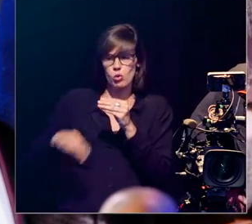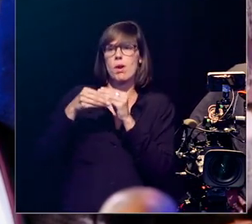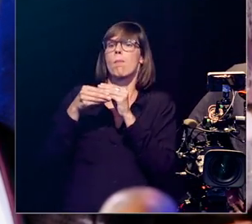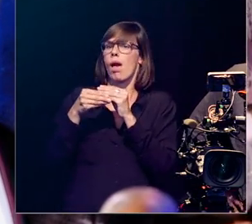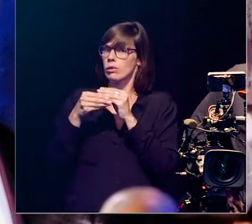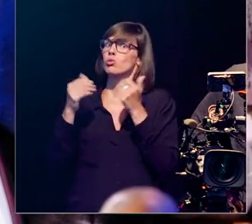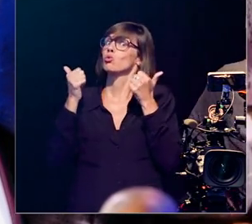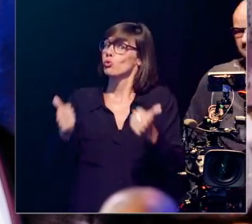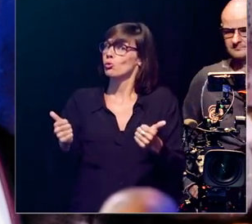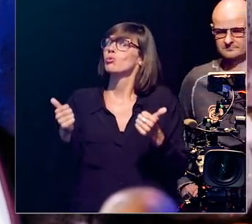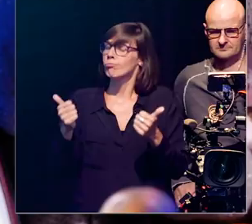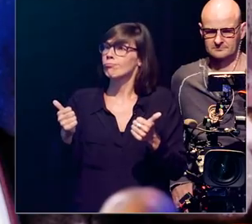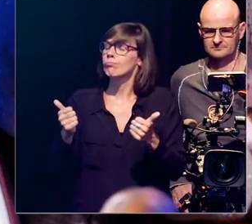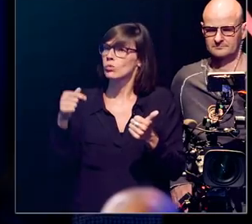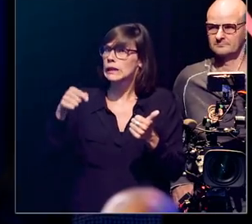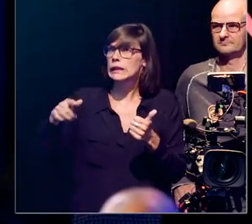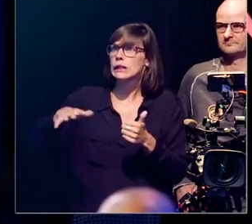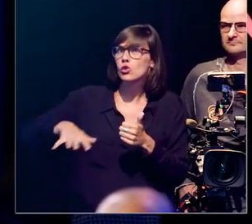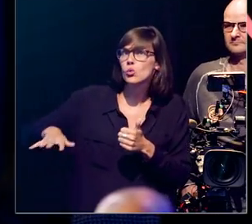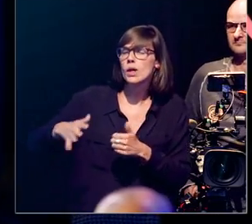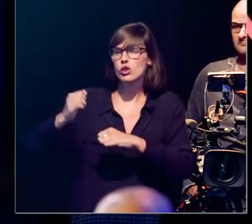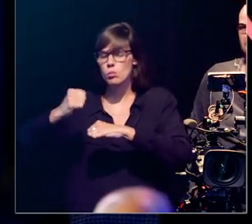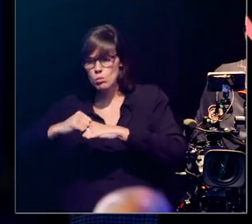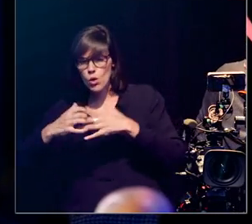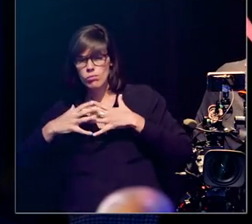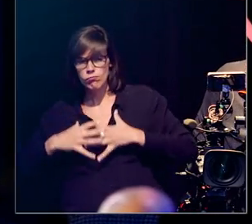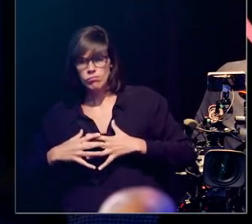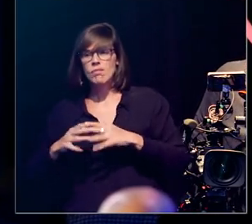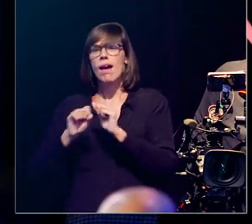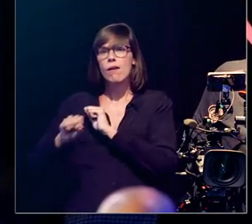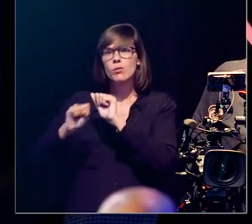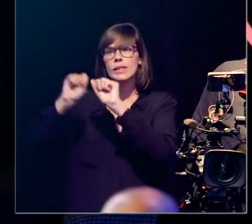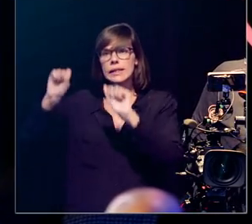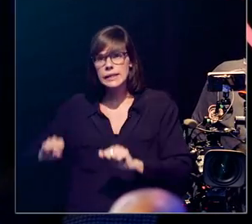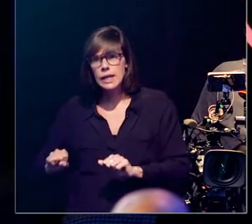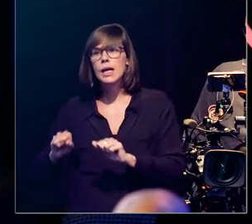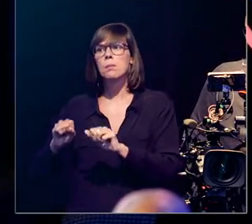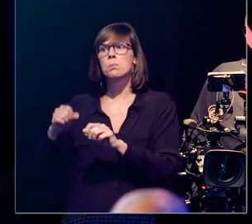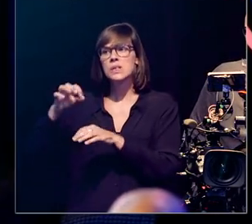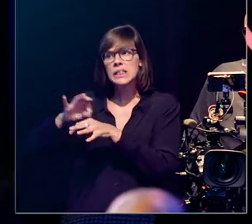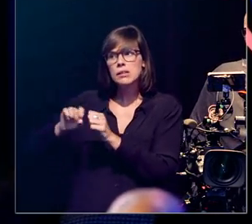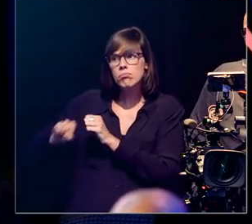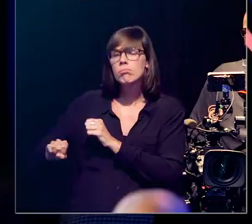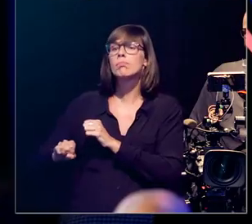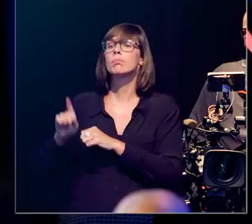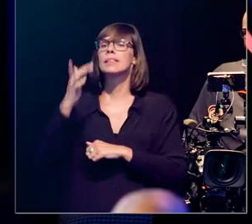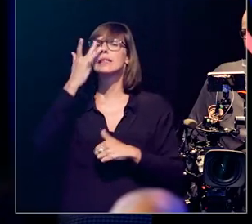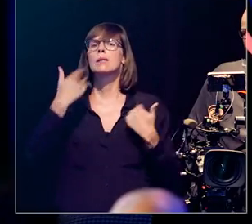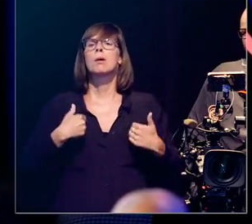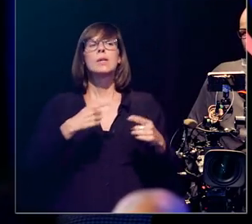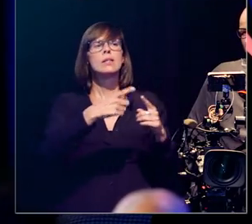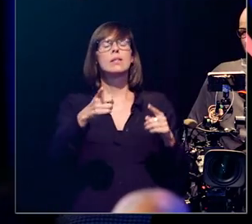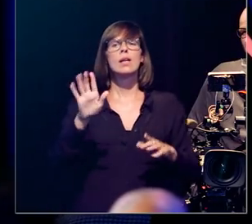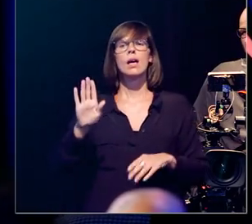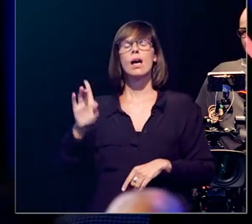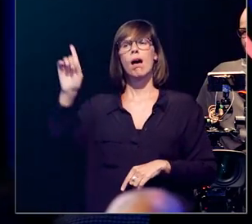vitamine D goed is in die omstandigheden voor ons bot, voor ons afweersysteem, voor die andere ziekte. De slimme onder u